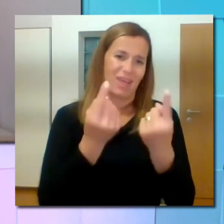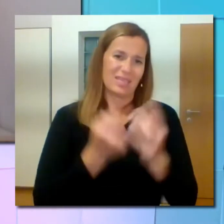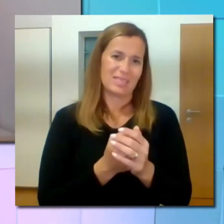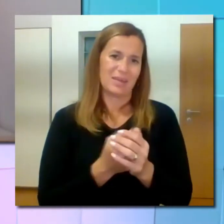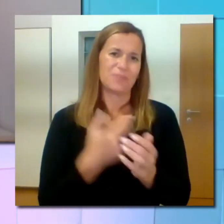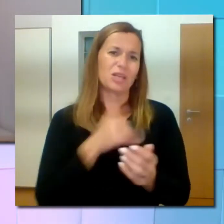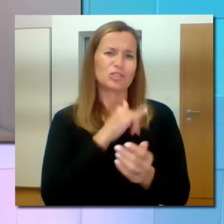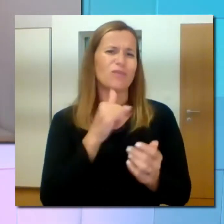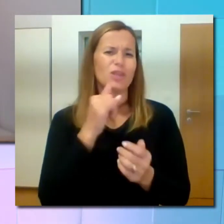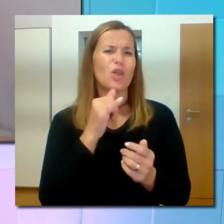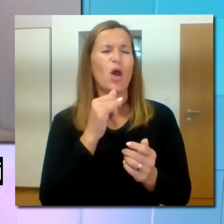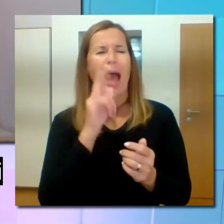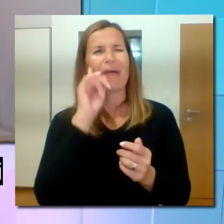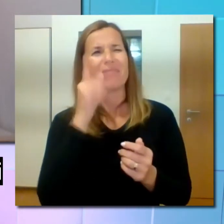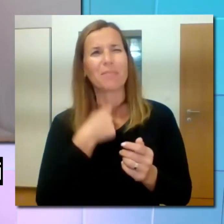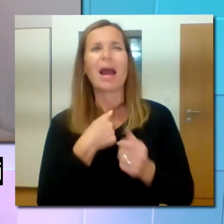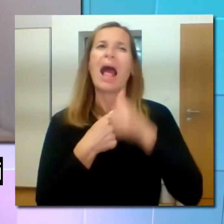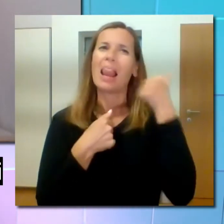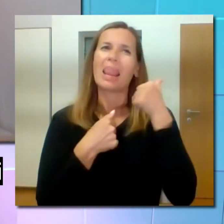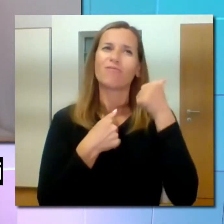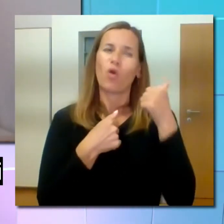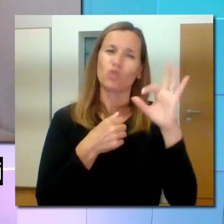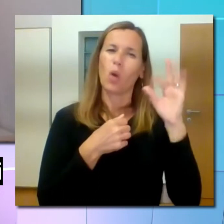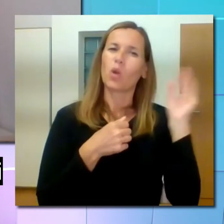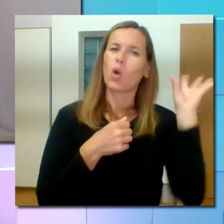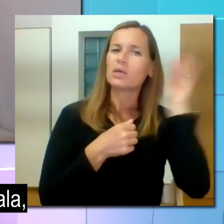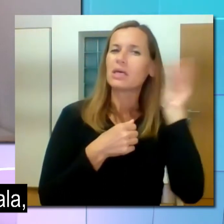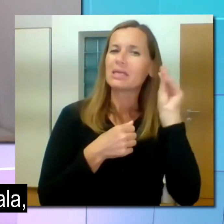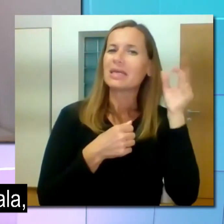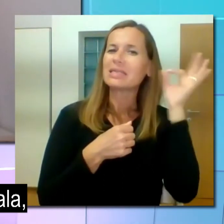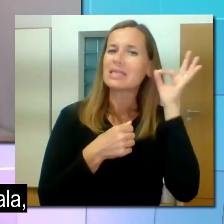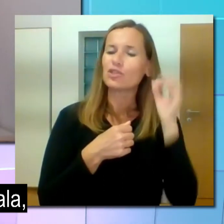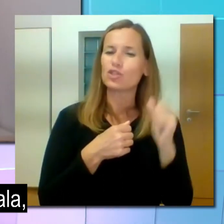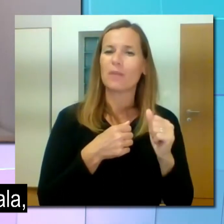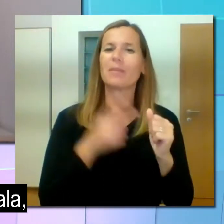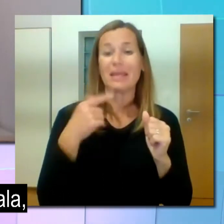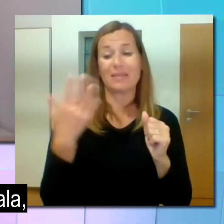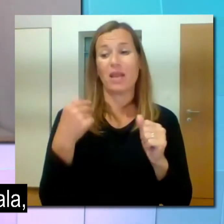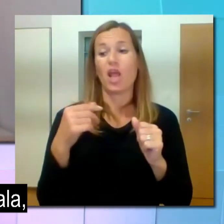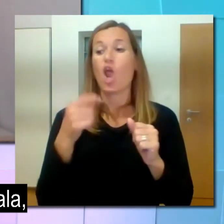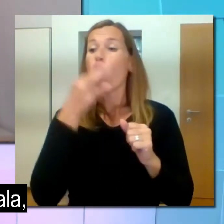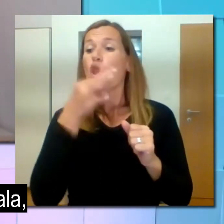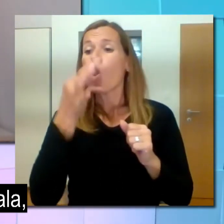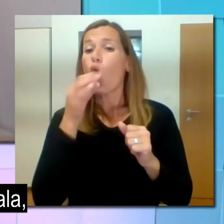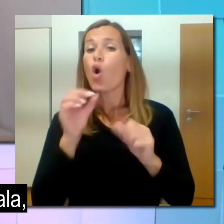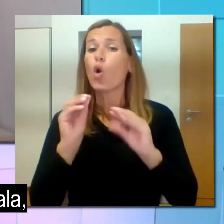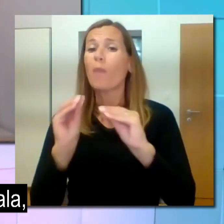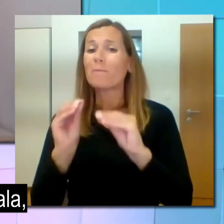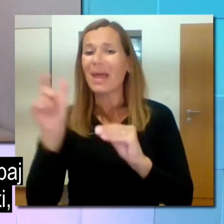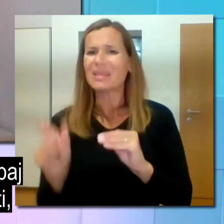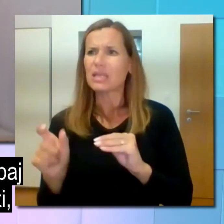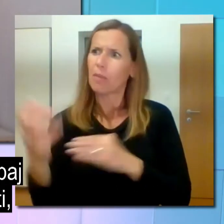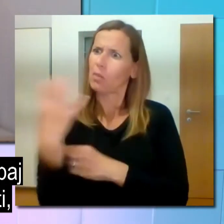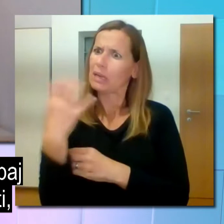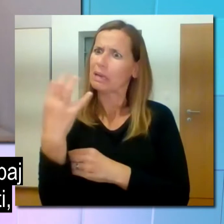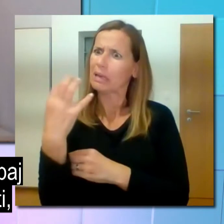Zaradi tega, ker se še vedno zanašamo, aha, se je na levi strani pa dober slišimo in me je nedavno logopedinja malce skregala,